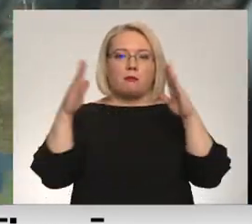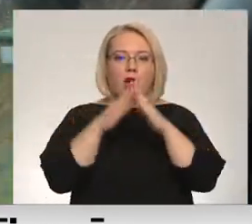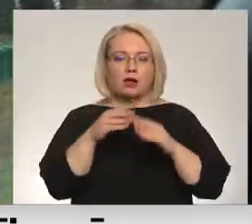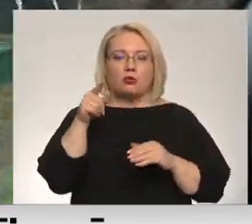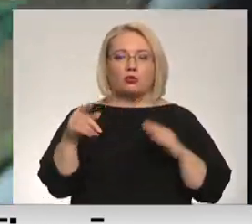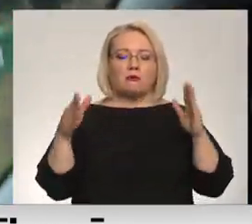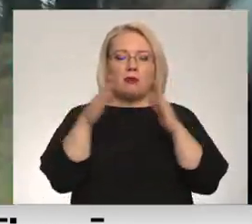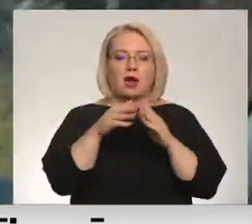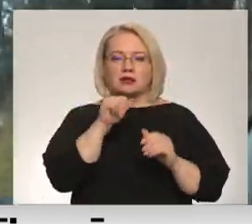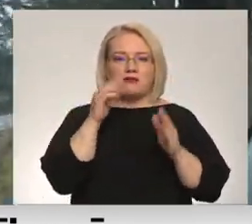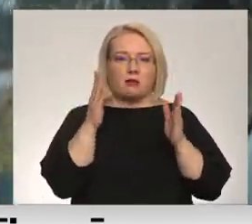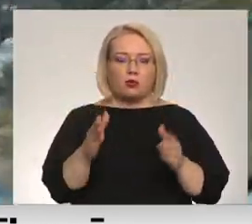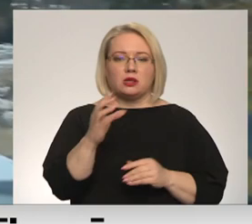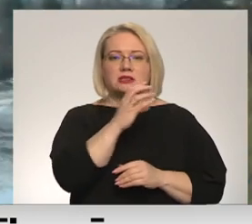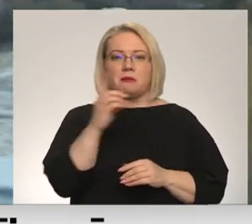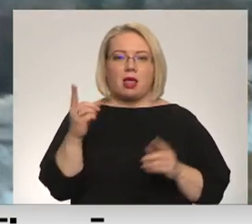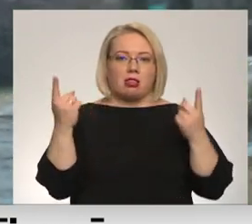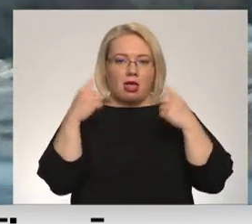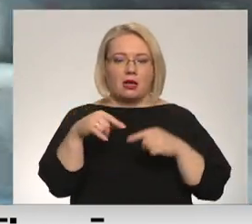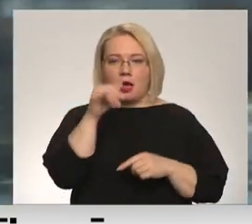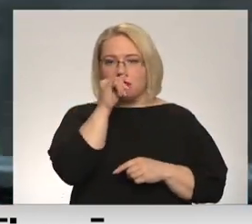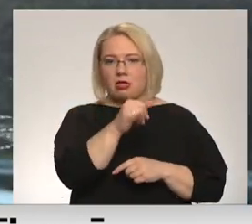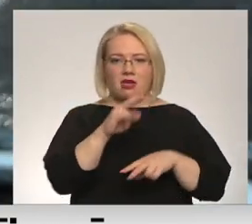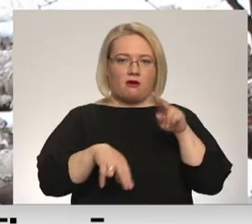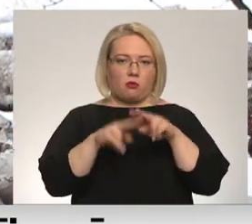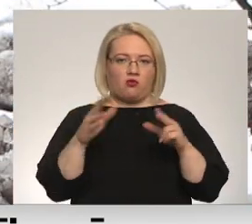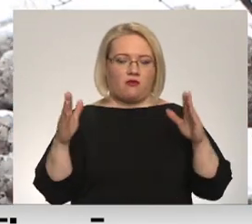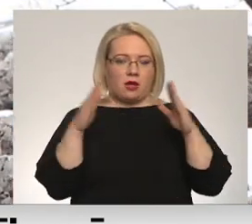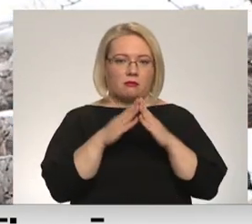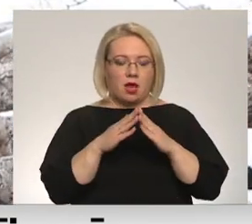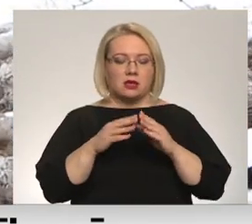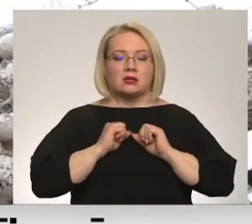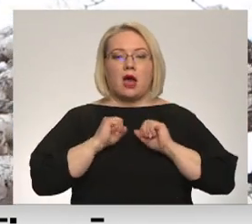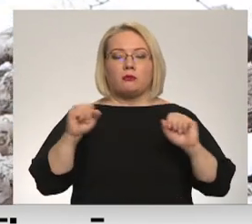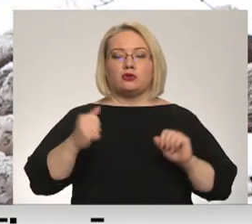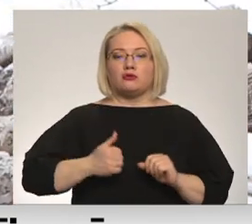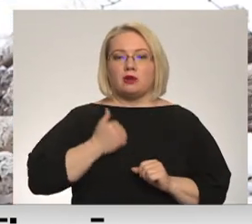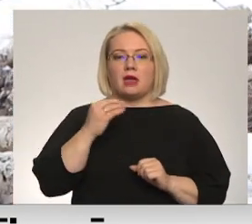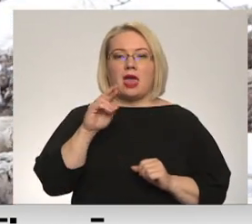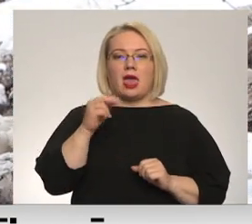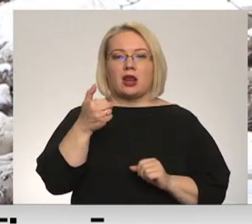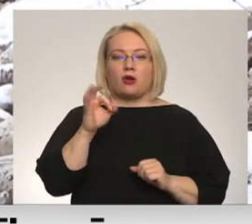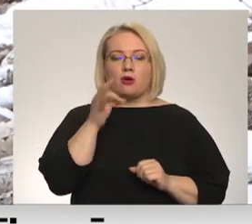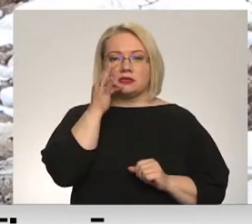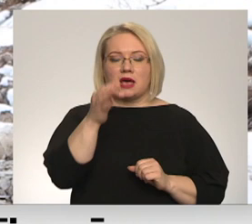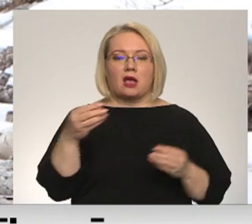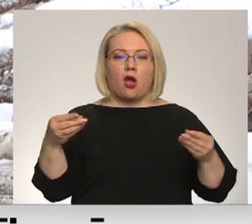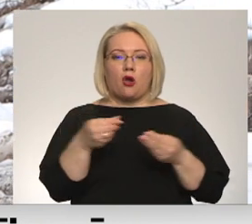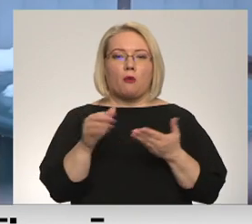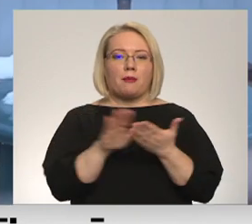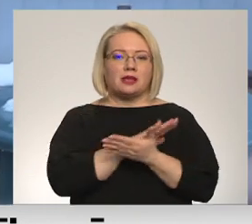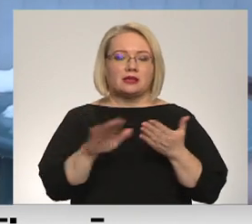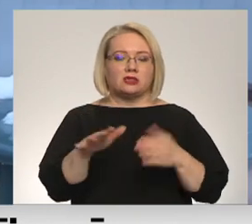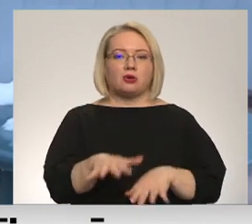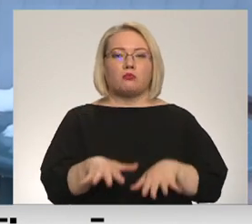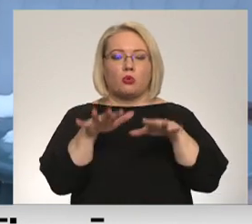nevajadzēja būt. Padojuma laikā tur pat neļāvot tās mājas būvēt. Apdrošināšanas uzņēmo RTV skadro. Kompensācija plūdos tiek izmaksāta